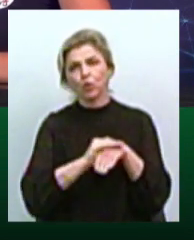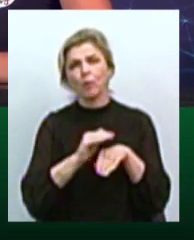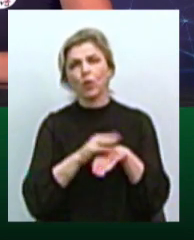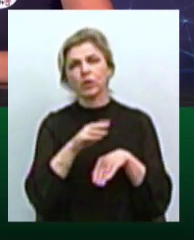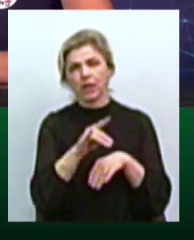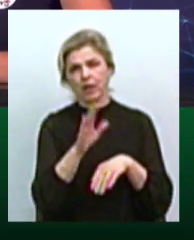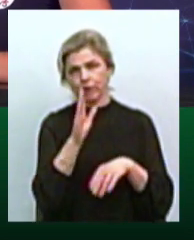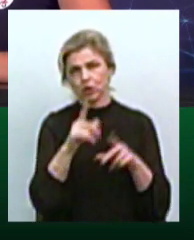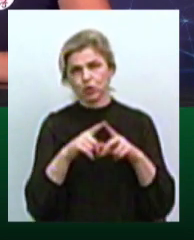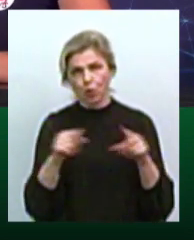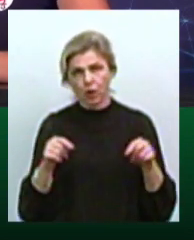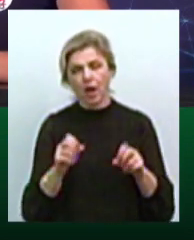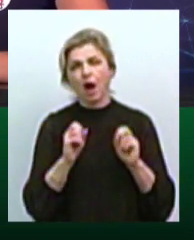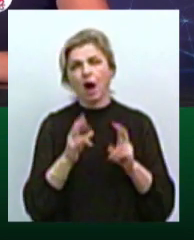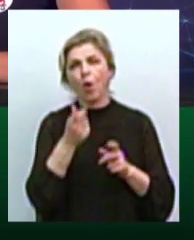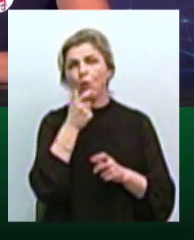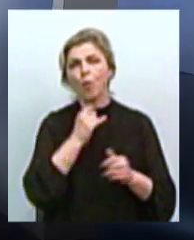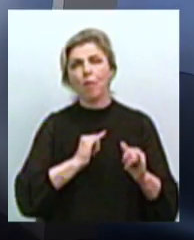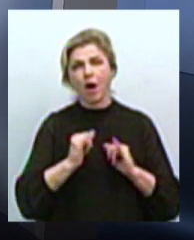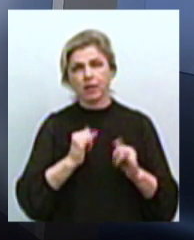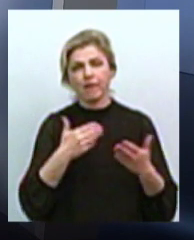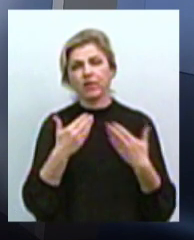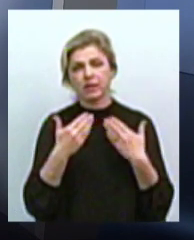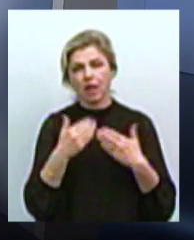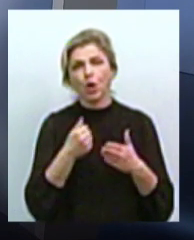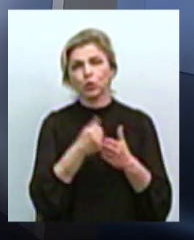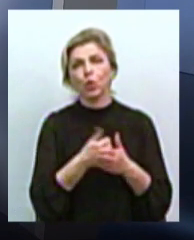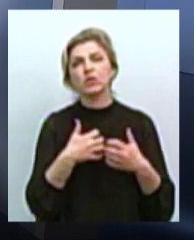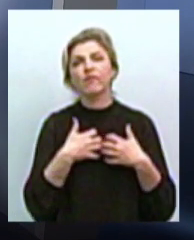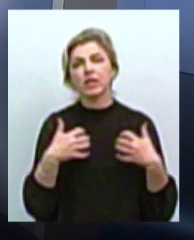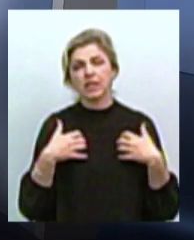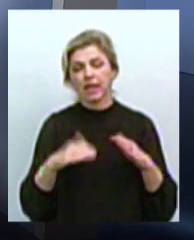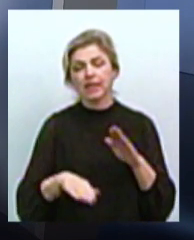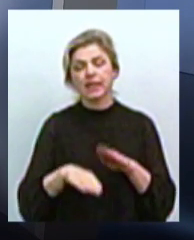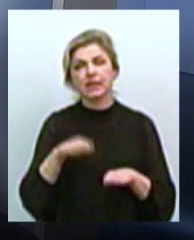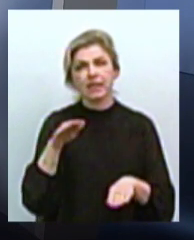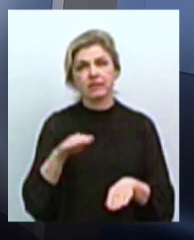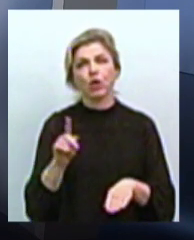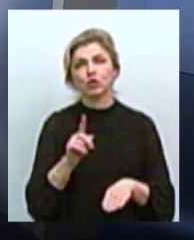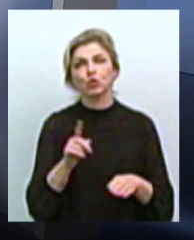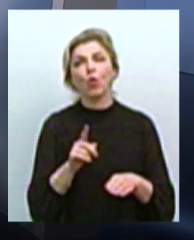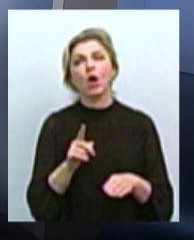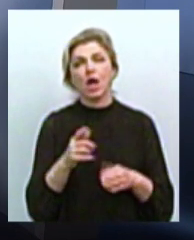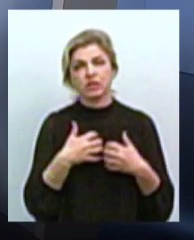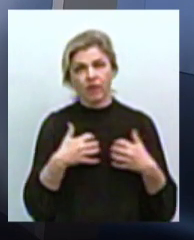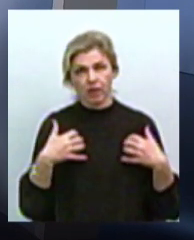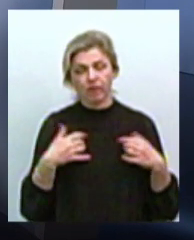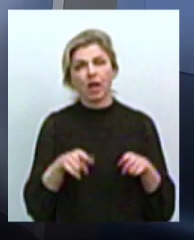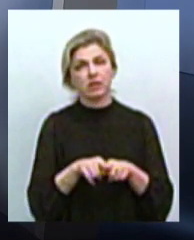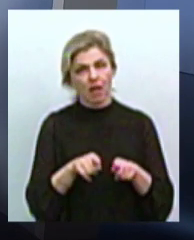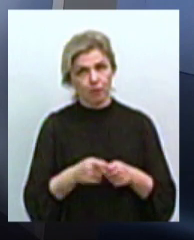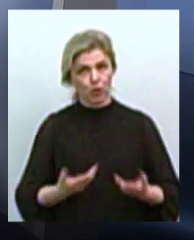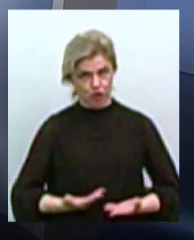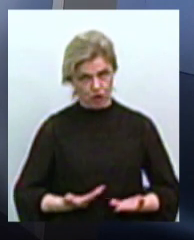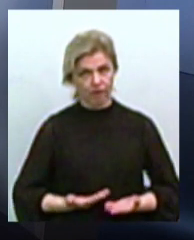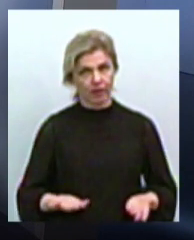і гуманно ставитися до тварин з дитинства, щоб вони розуміли, що тварина – це також живе створіння.